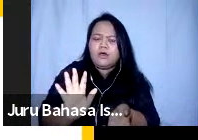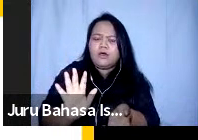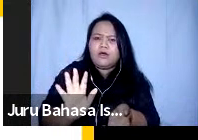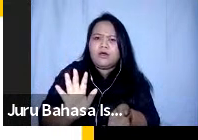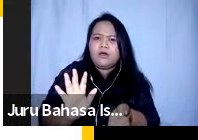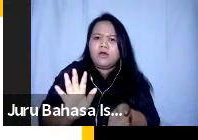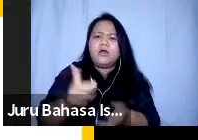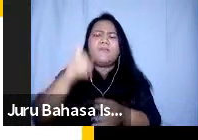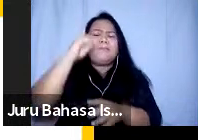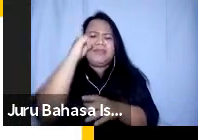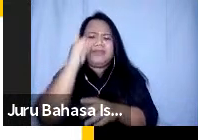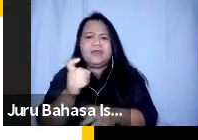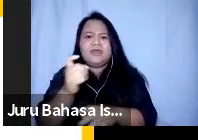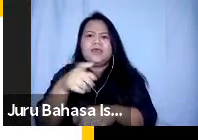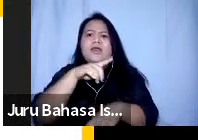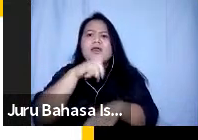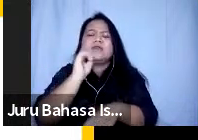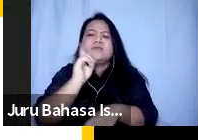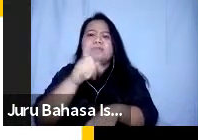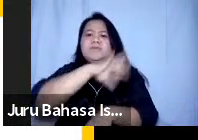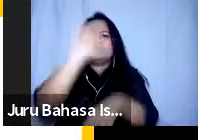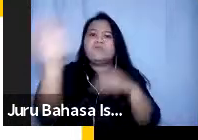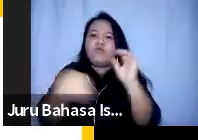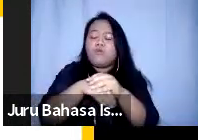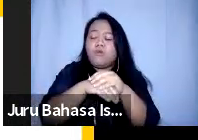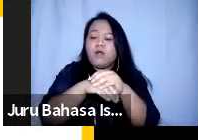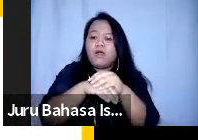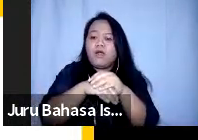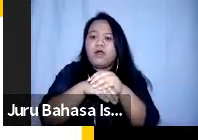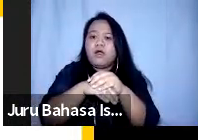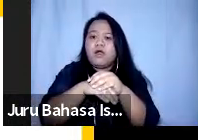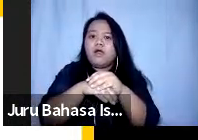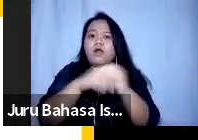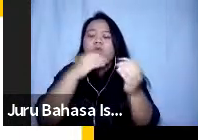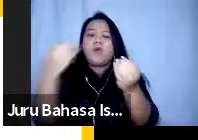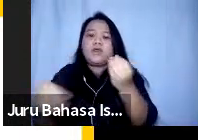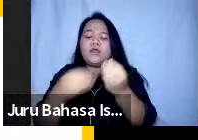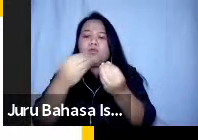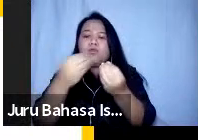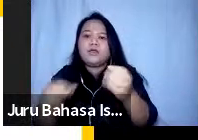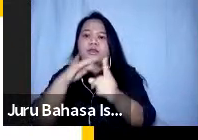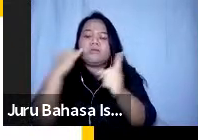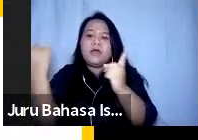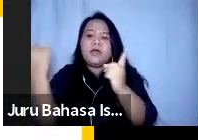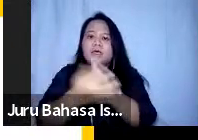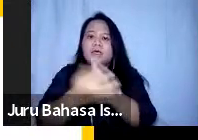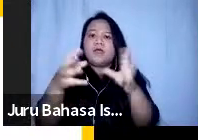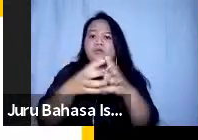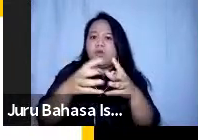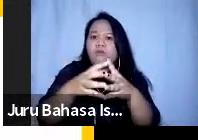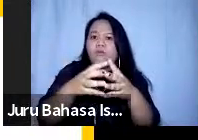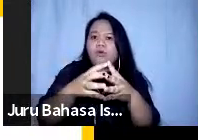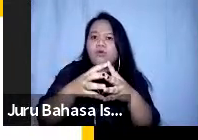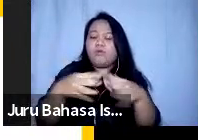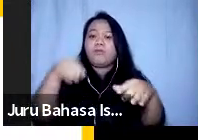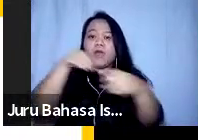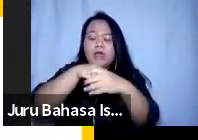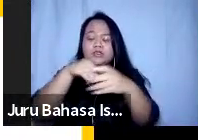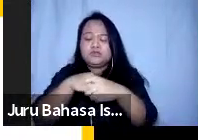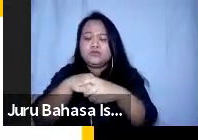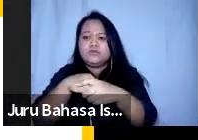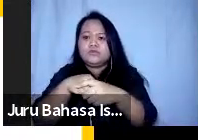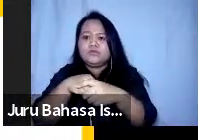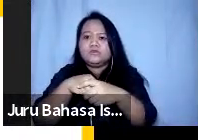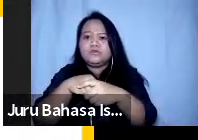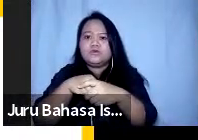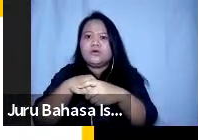penting karena ketika semua perwakilan unsur masyarakat atau kelompok tersebut terlibat maka